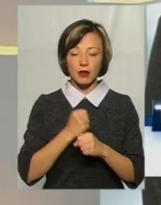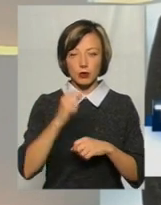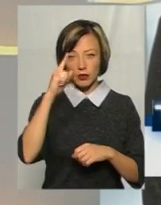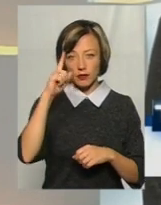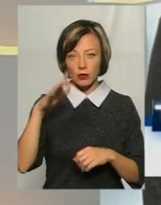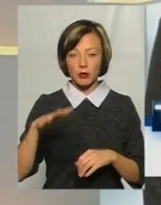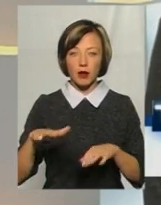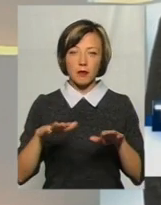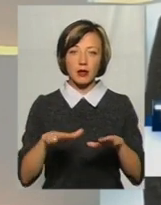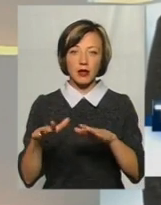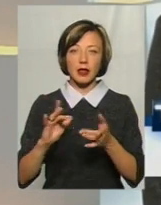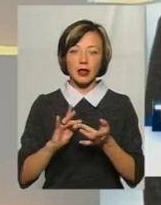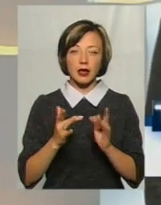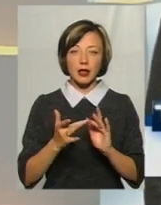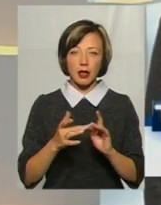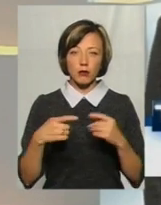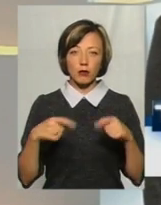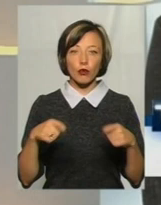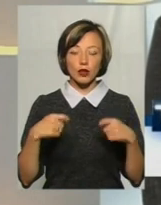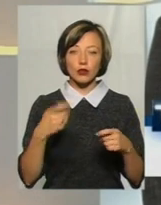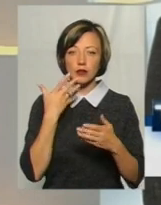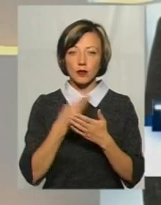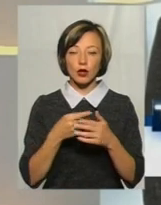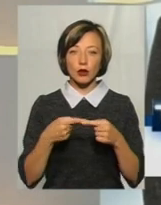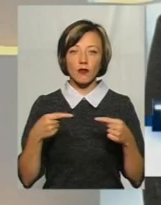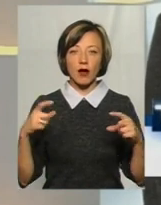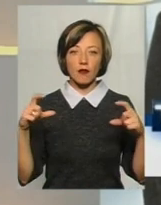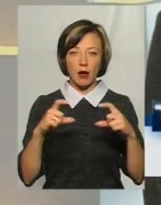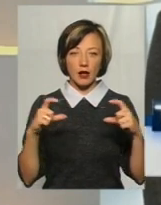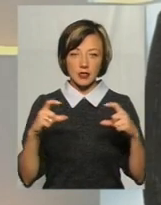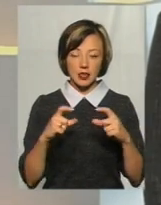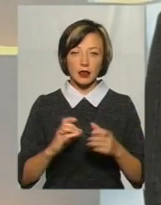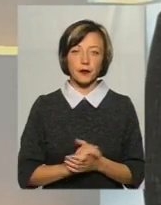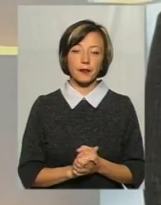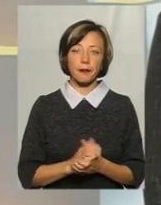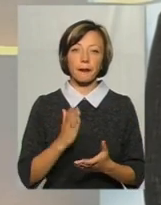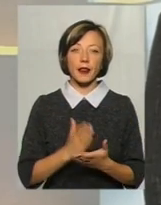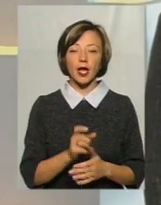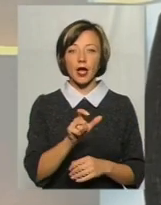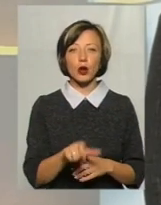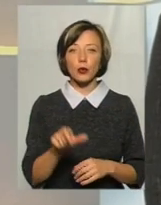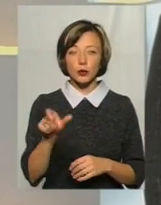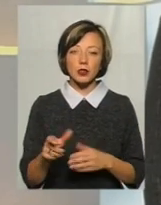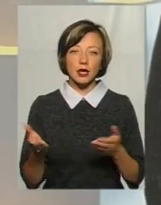майданчиках інтернет з продажу своїх товарів в магазинах. Є люди, які створюють свої